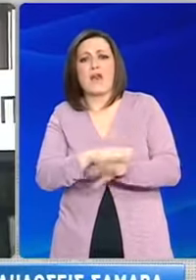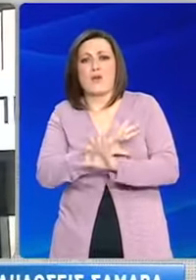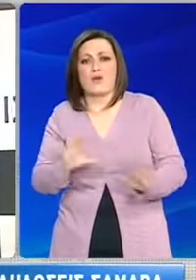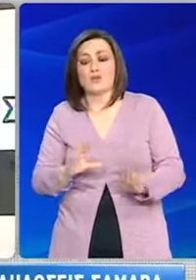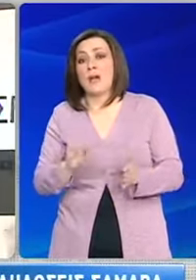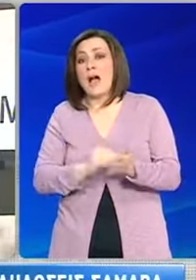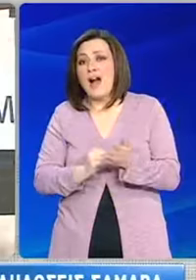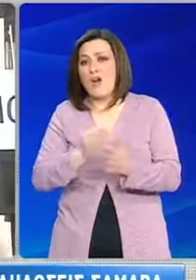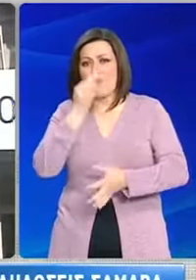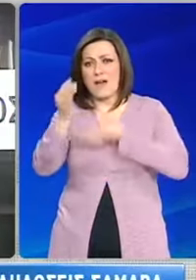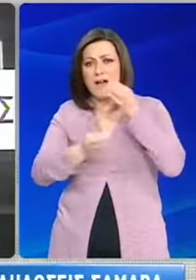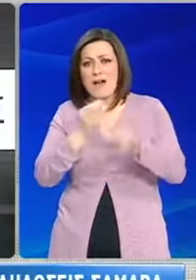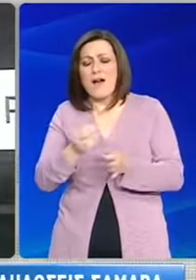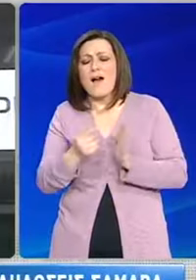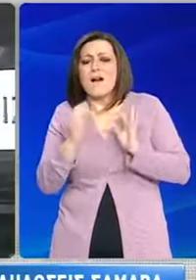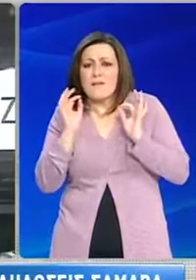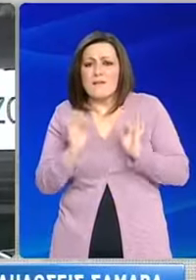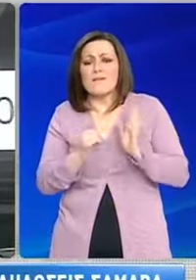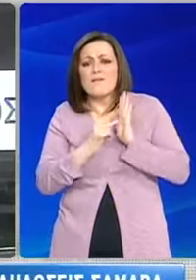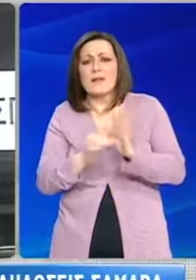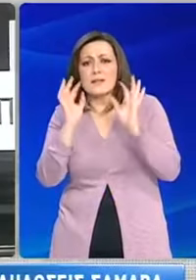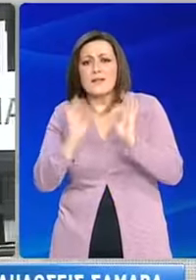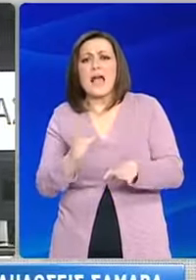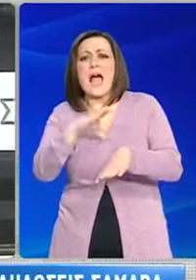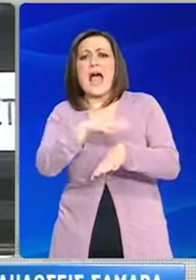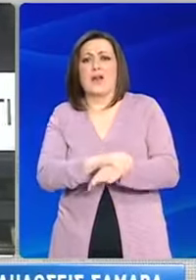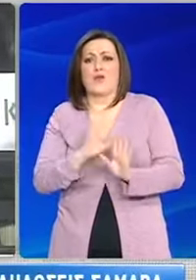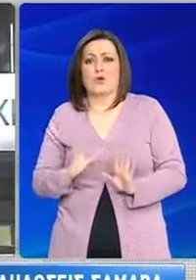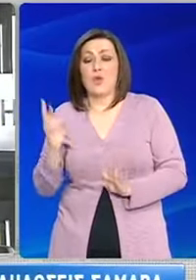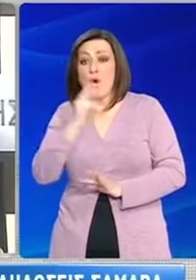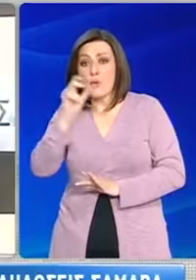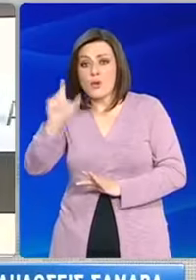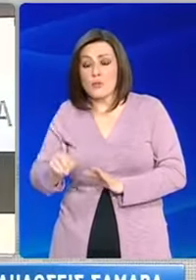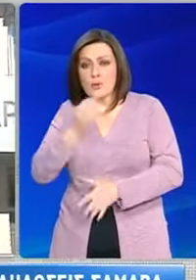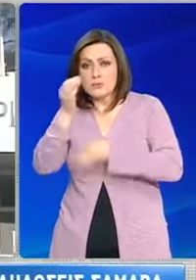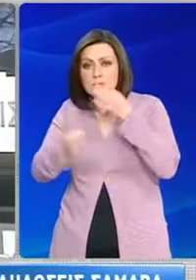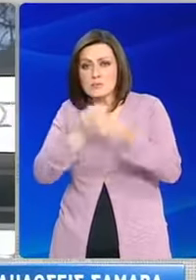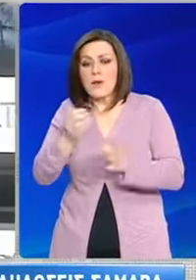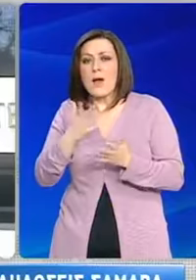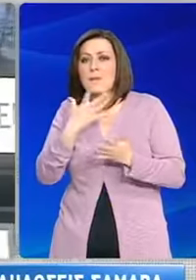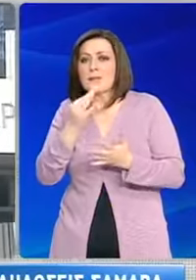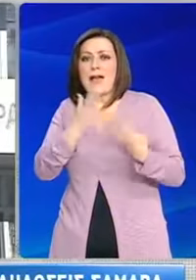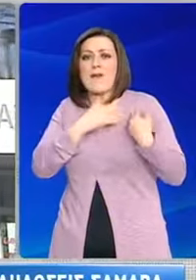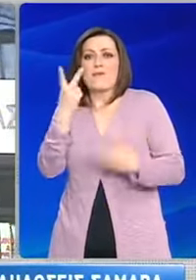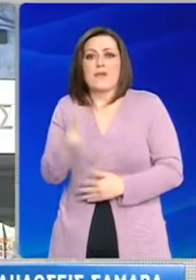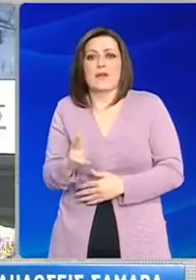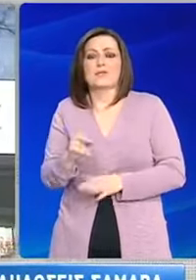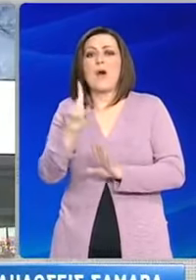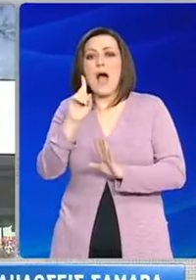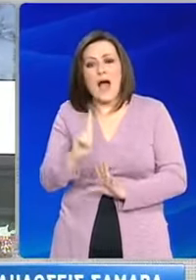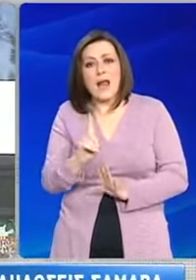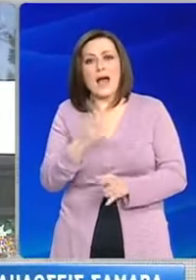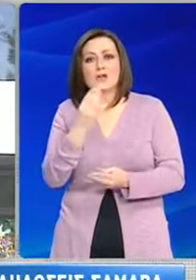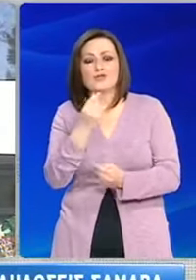σχετικές δηλώσεις συνιστούν ομολογία ενόχής, αφού αντί να μιλήσει ο Πρωθυπουργός για τις δικές του ευθύνες, κατέφυγε στην προσφυλή του